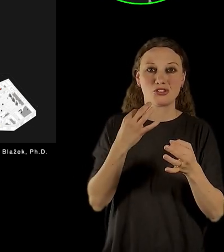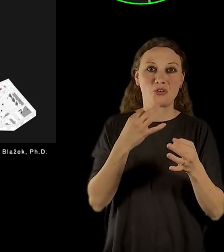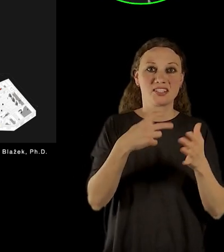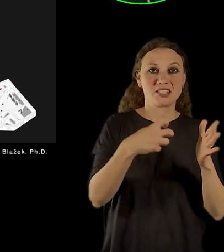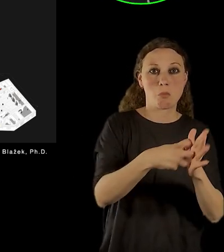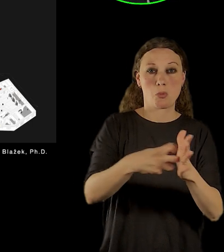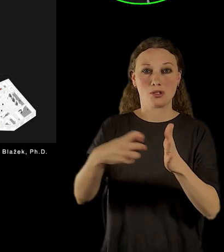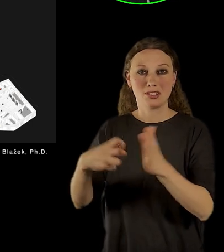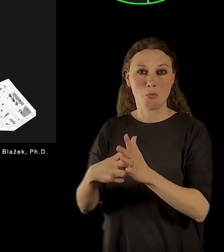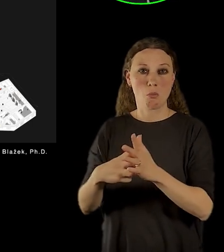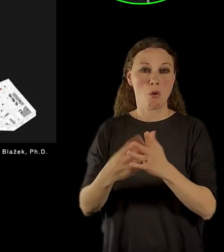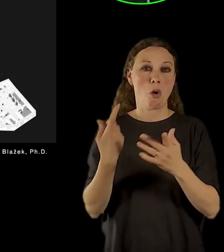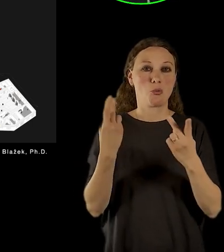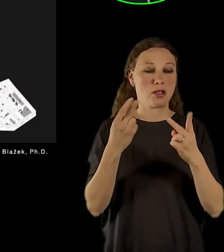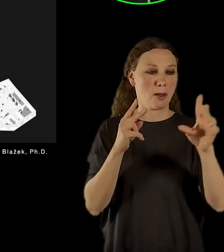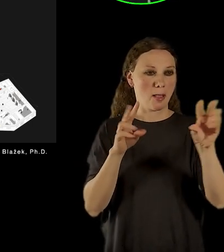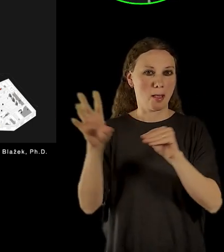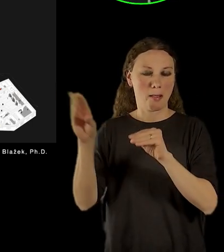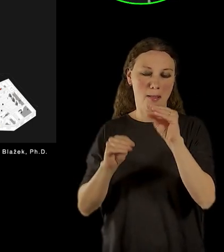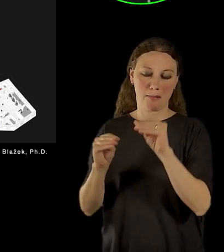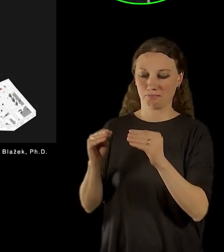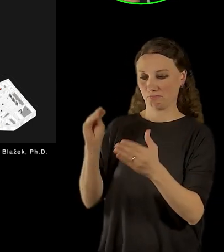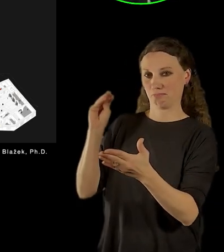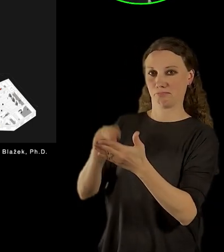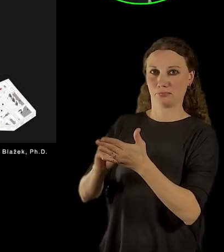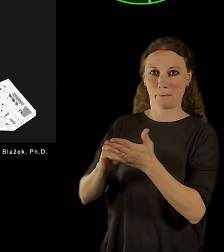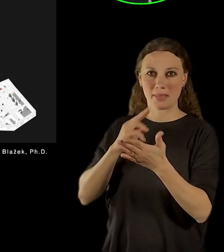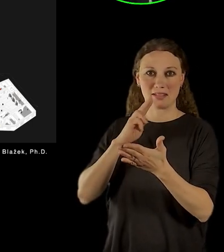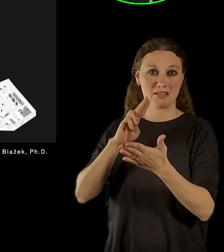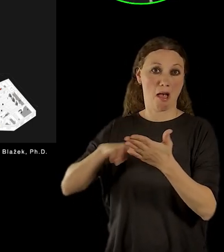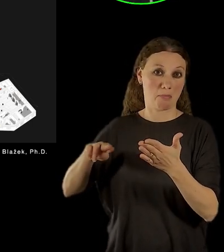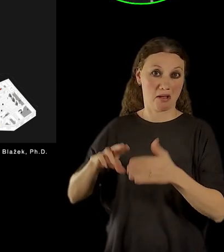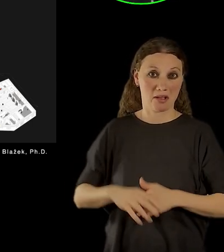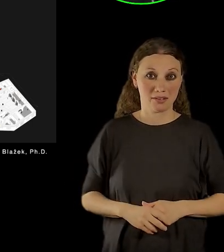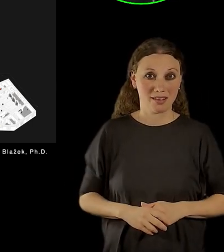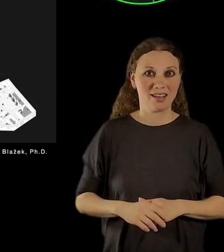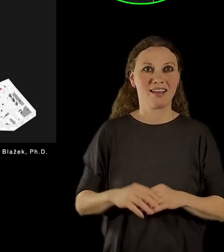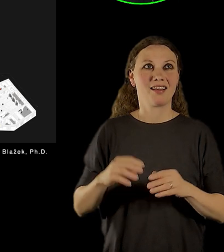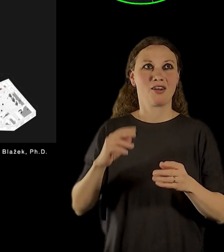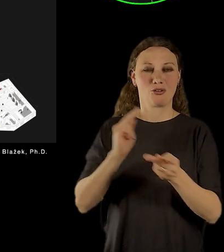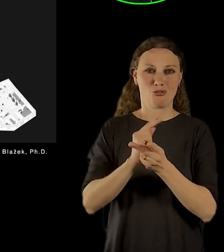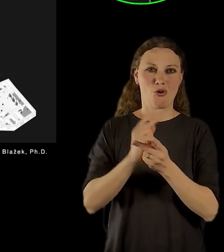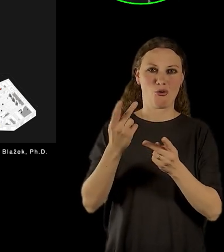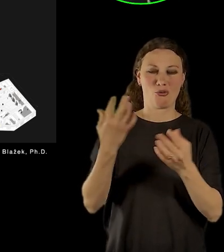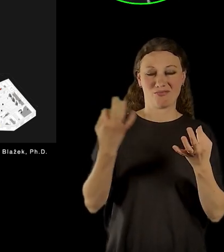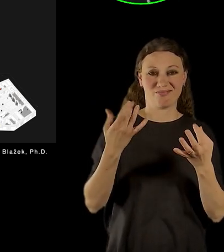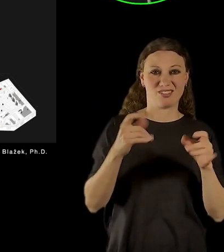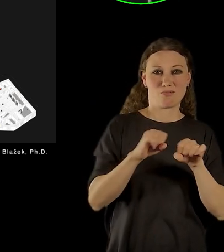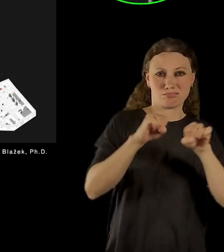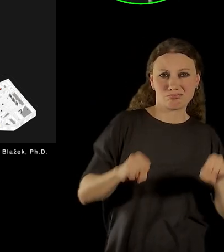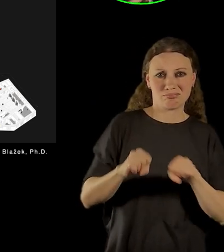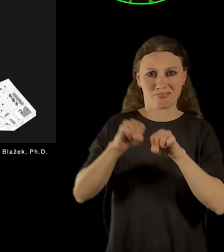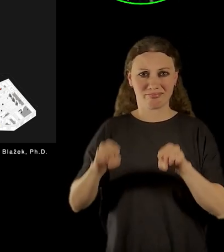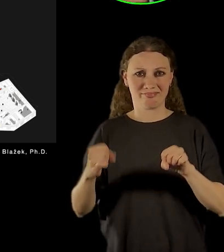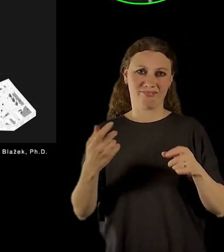povolání režimy, které byly znánlivě protichůdné, ale měly podobné totalitní rysy,